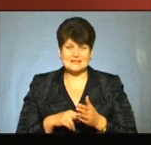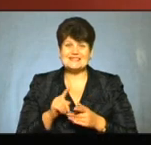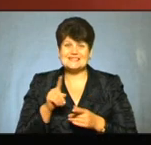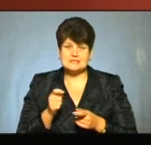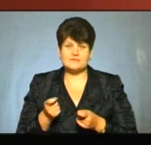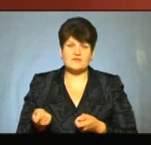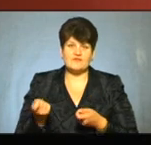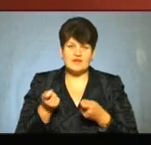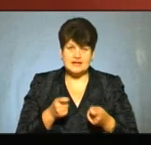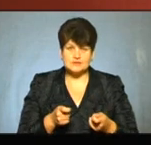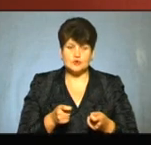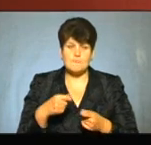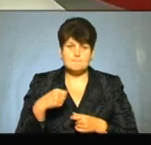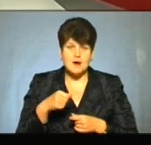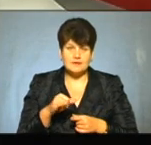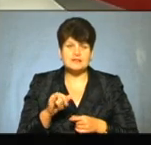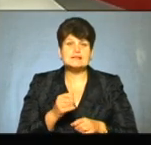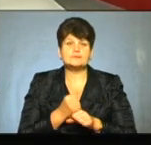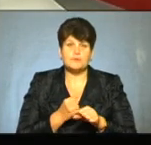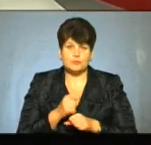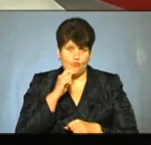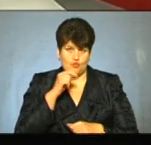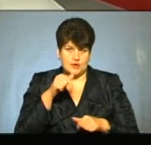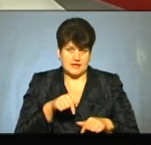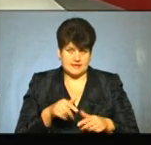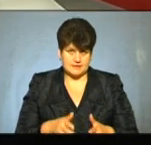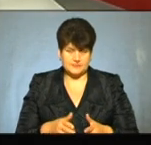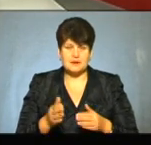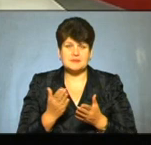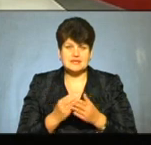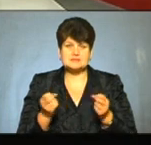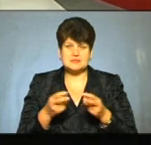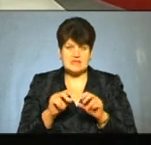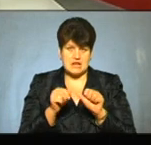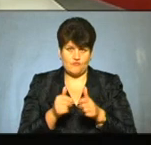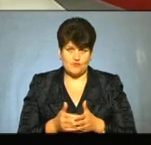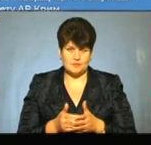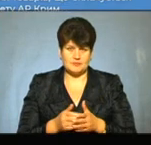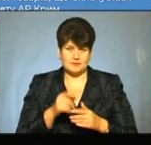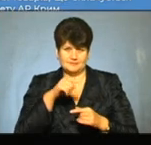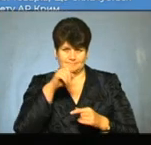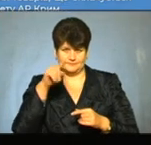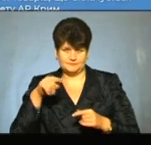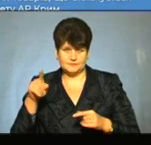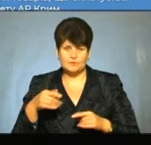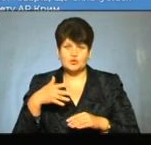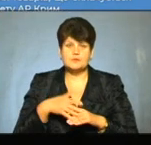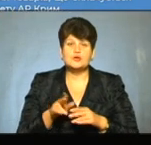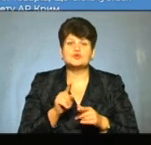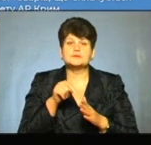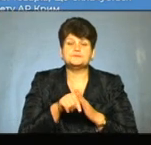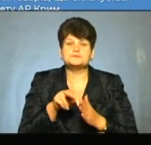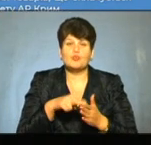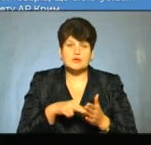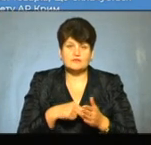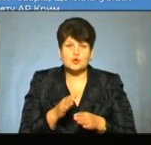ввезеного, імпортованого палива, і виробленого в Україні. Так, є спеціальна формула. подивимося так новичку інфографіку, щоб ми розуміли, що таке акцизний податок,